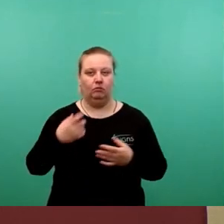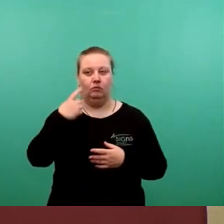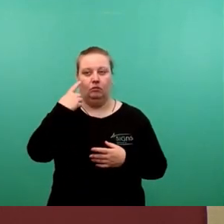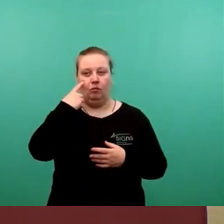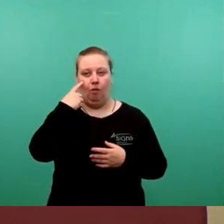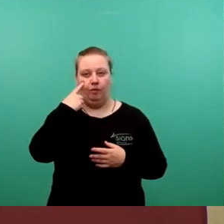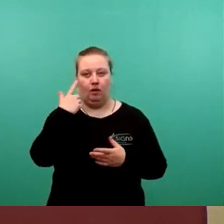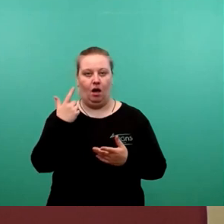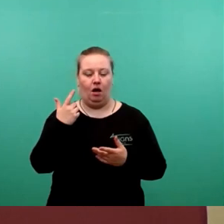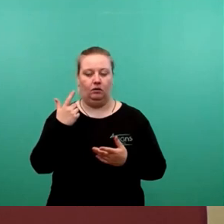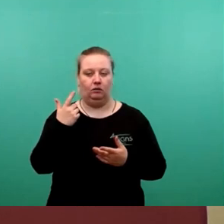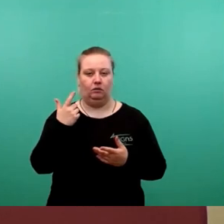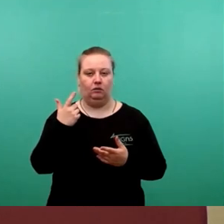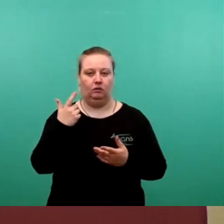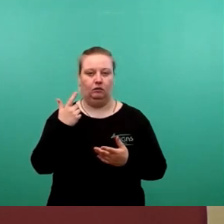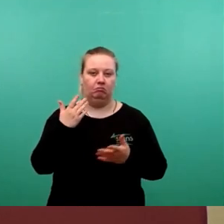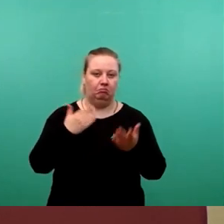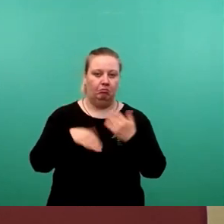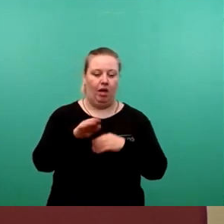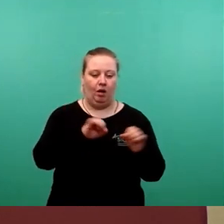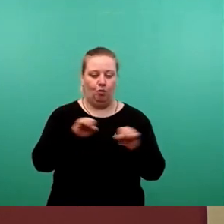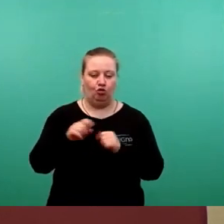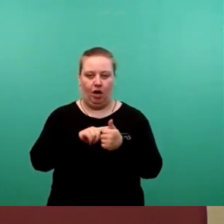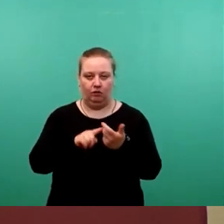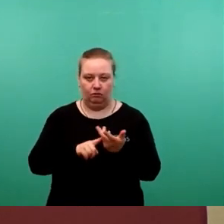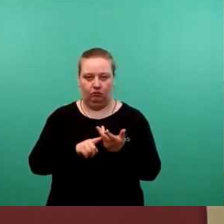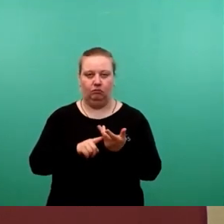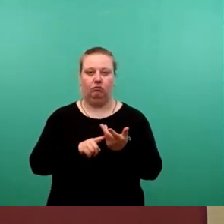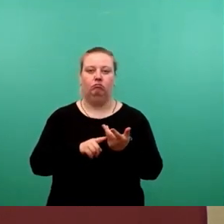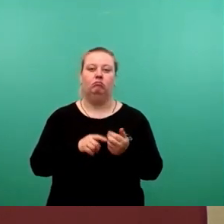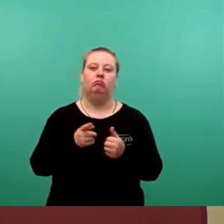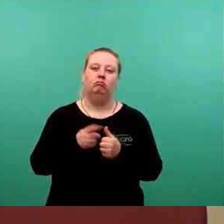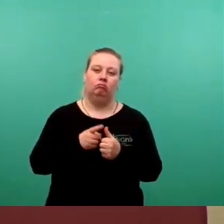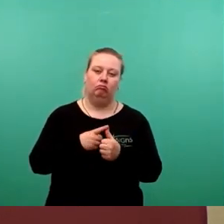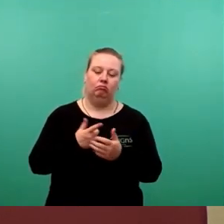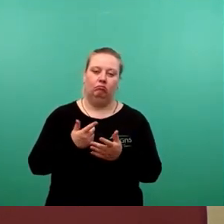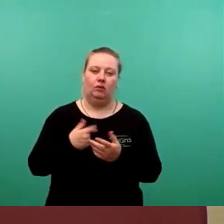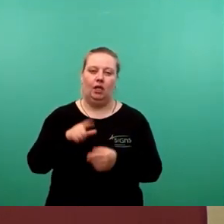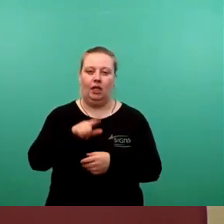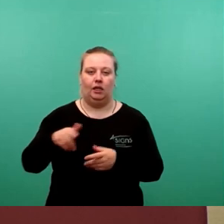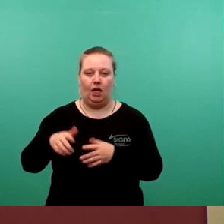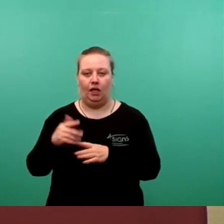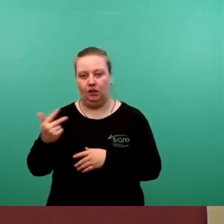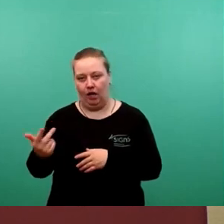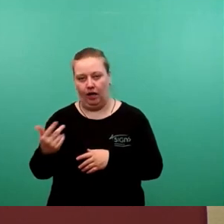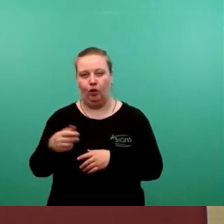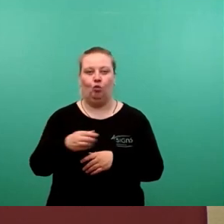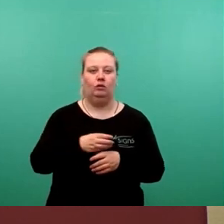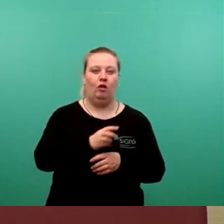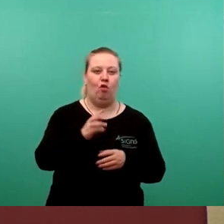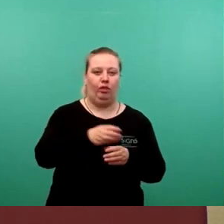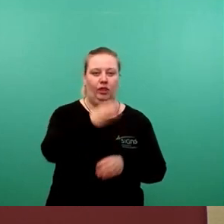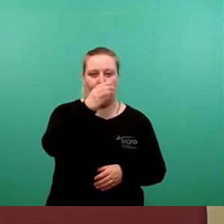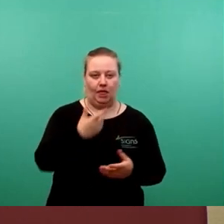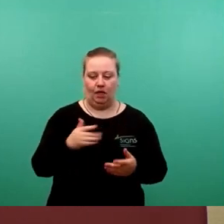standen dort mehrere Optionen zur Verfügung, im Wesentlichen eben die Lingener Allee 3 und das World Trade Center. Zum